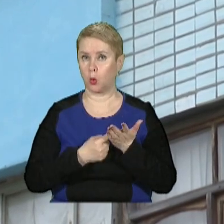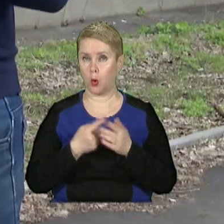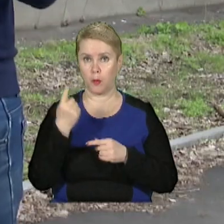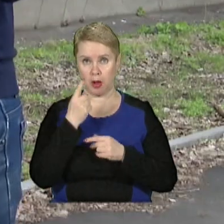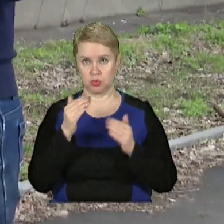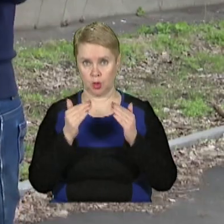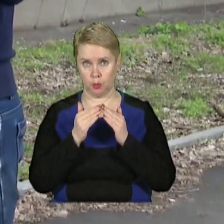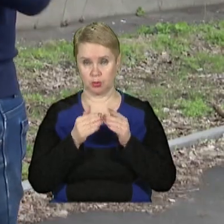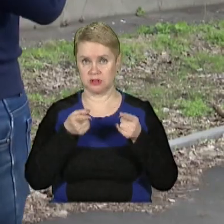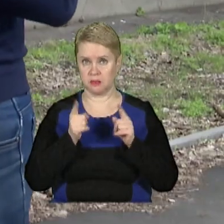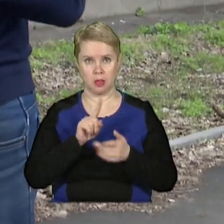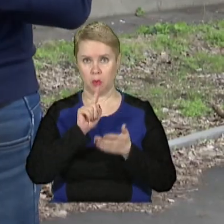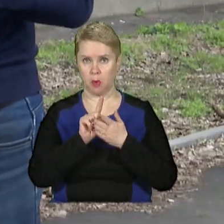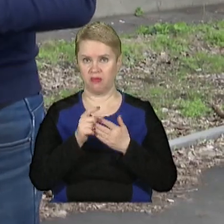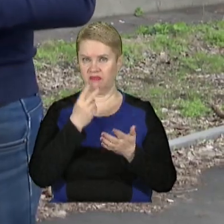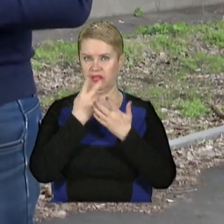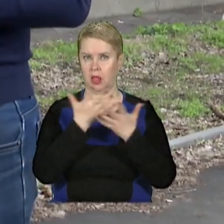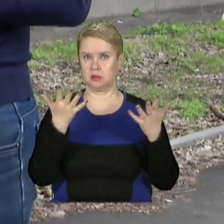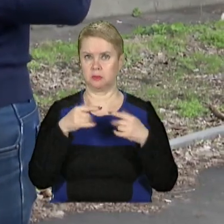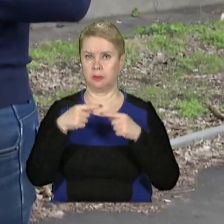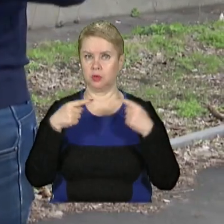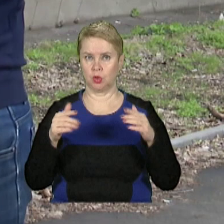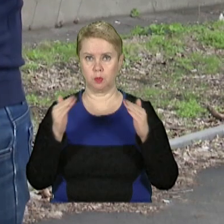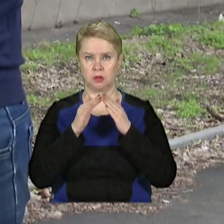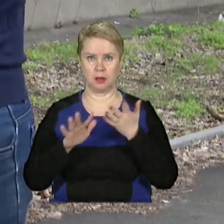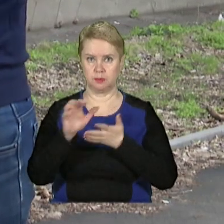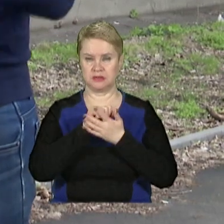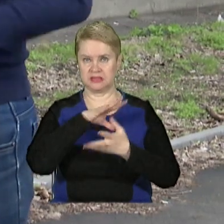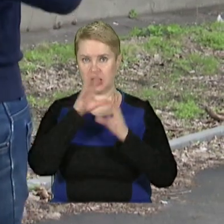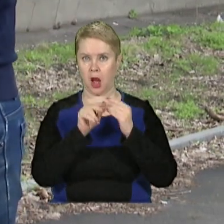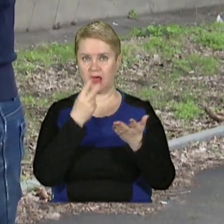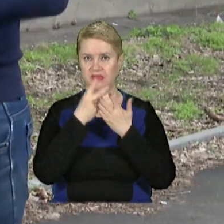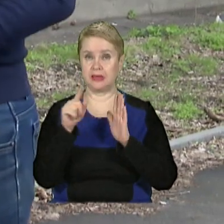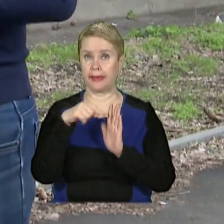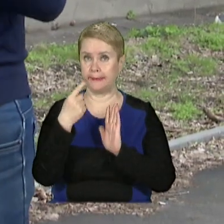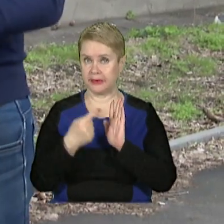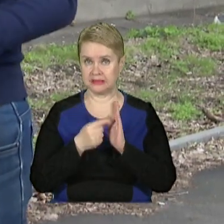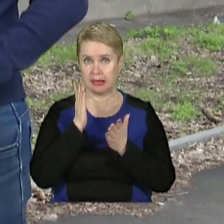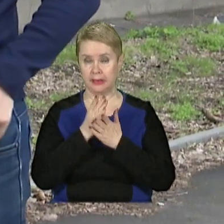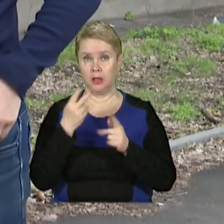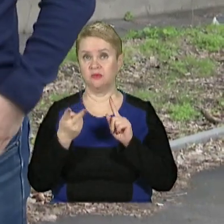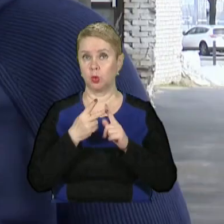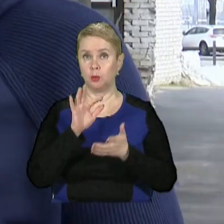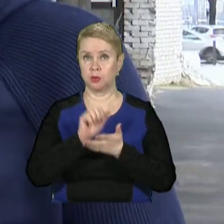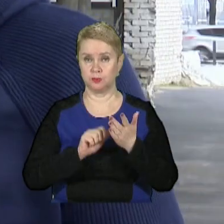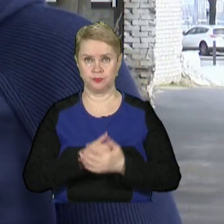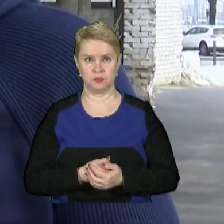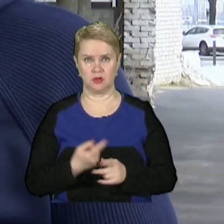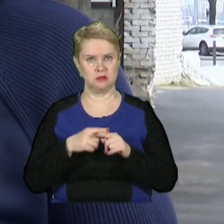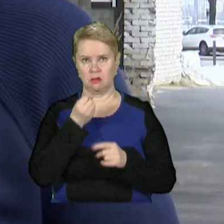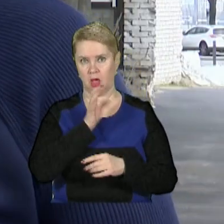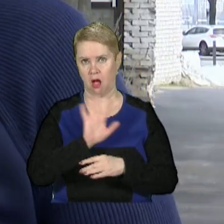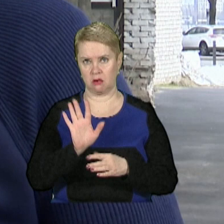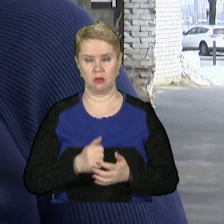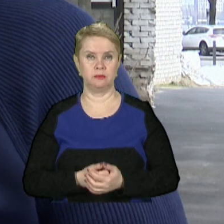Вперше, будівлі справді не повинні виділятися з-поміж інших. Це псує загальний вигляд міста. Та є й друга причина. Це не гарно,